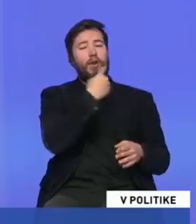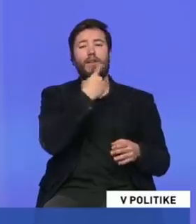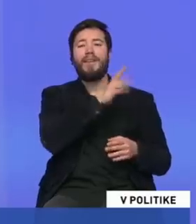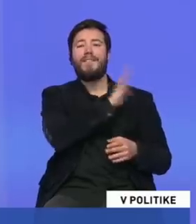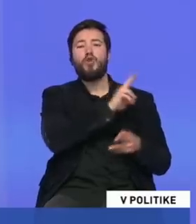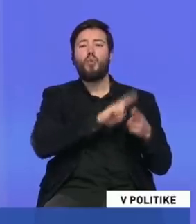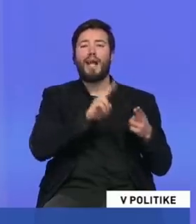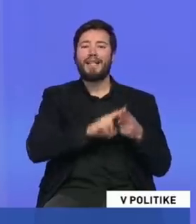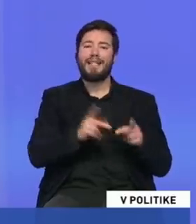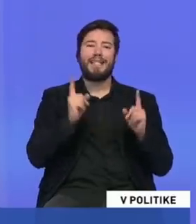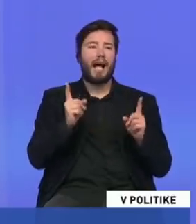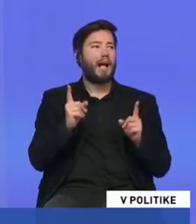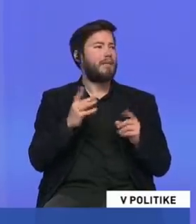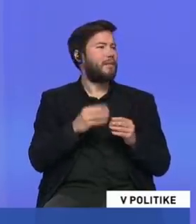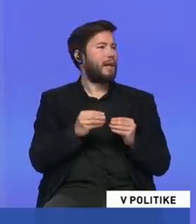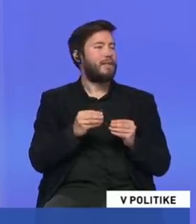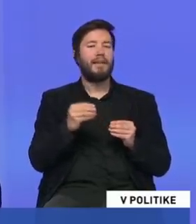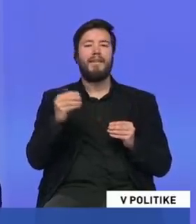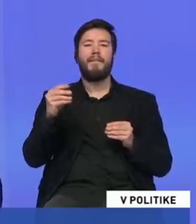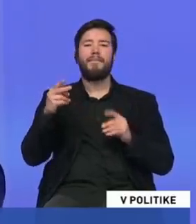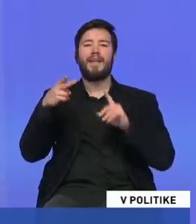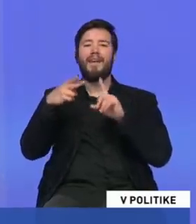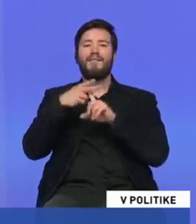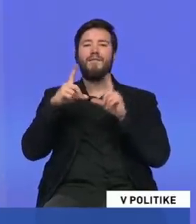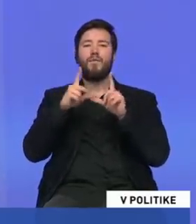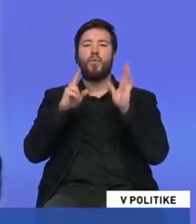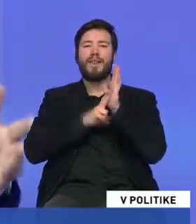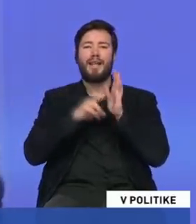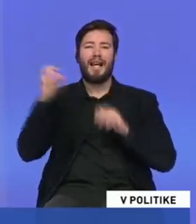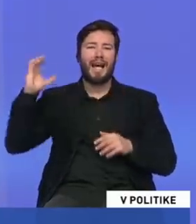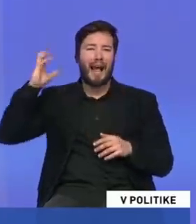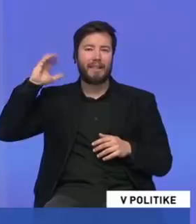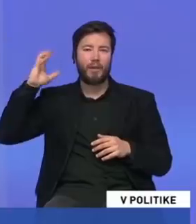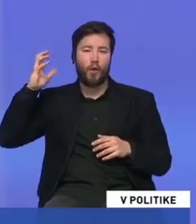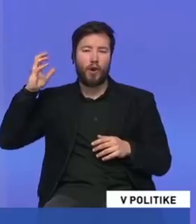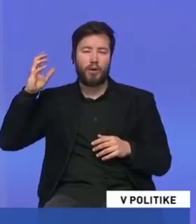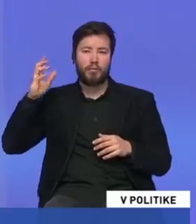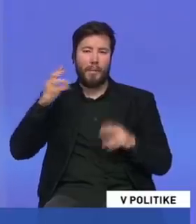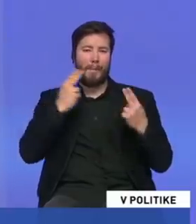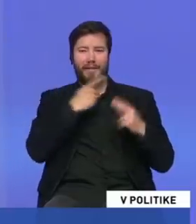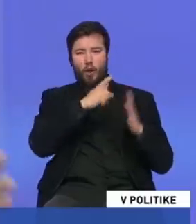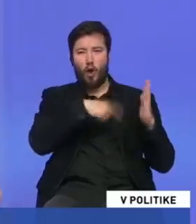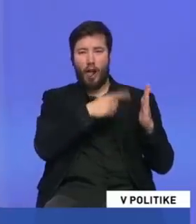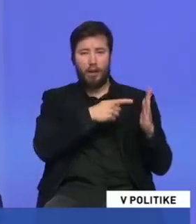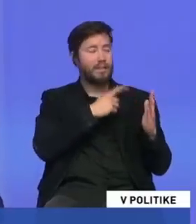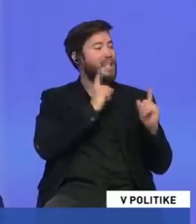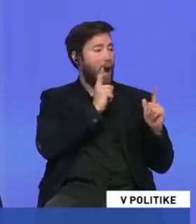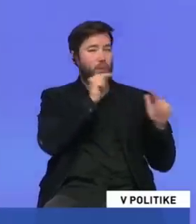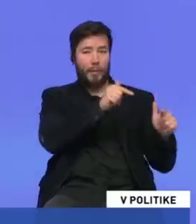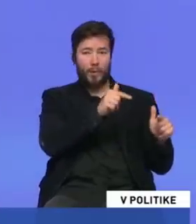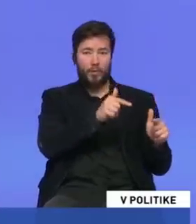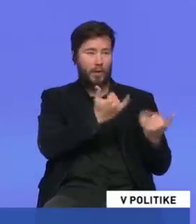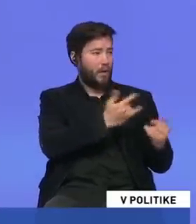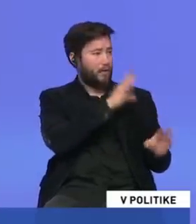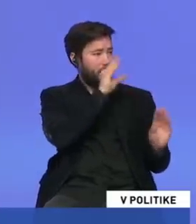dávali napríklad v prípade fanrády a podporu majiteľových fanrádí a kolároví. A dnes už ste ticho. Dnes ste už razu